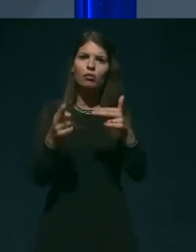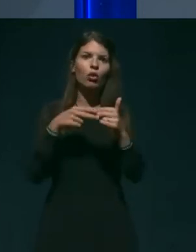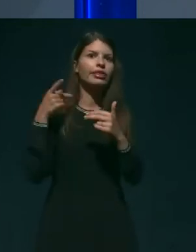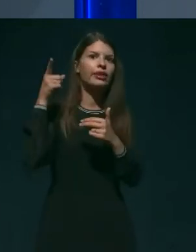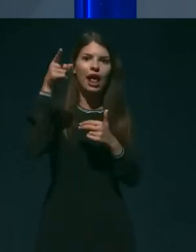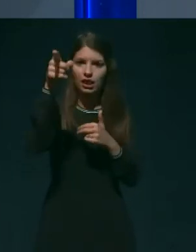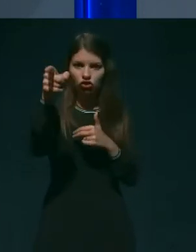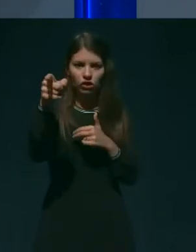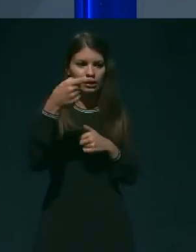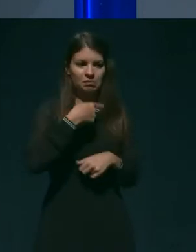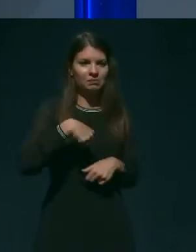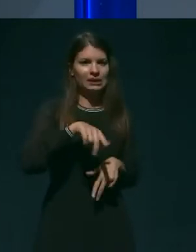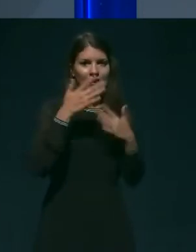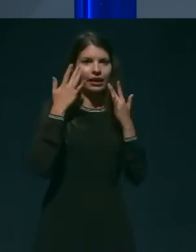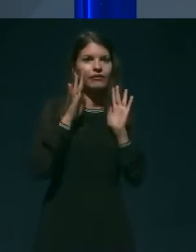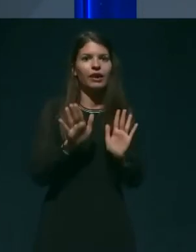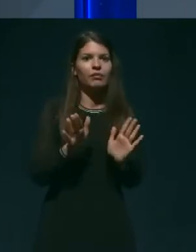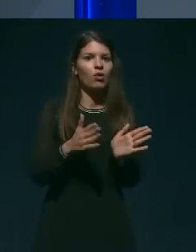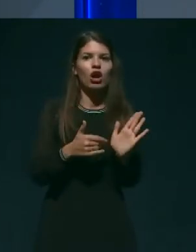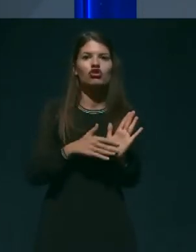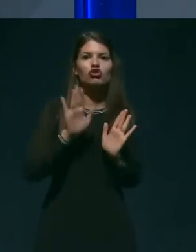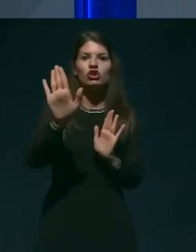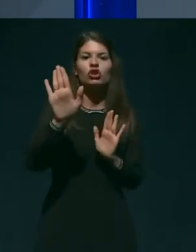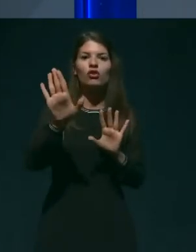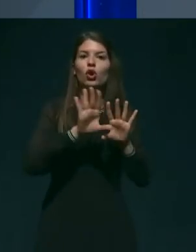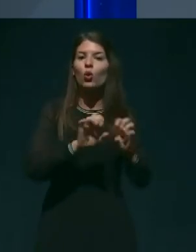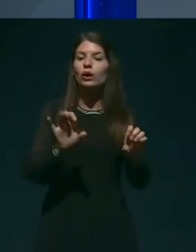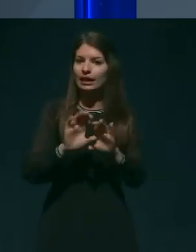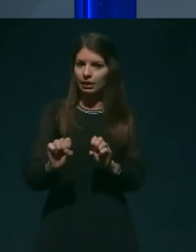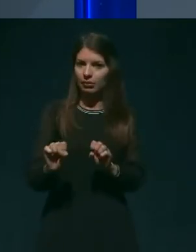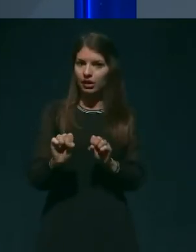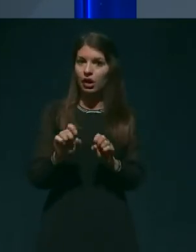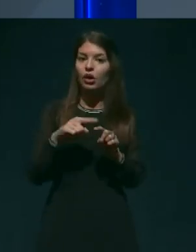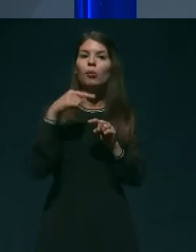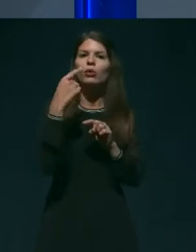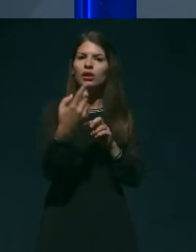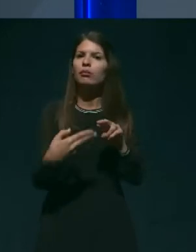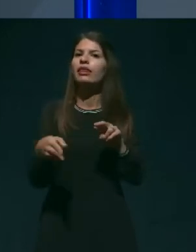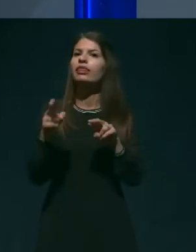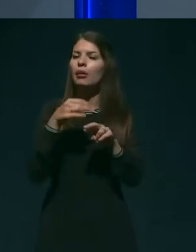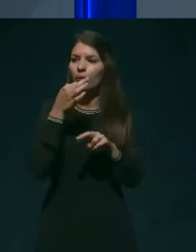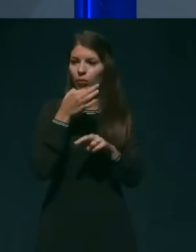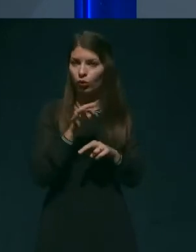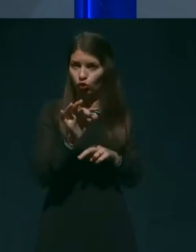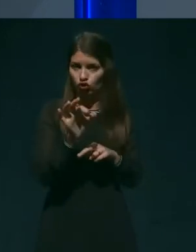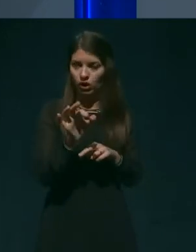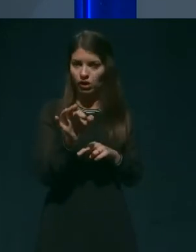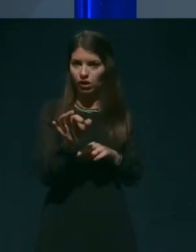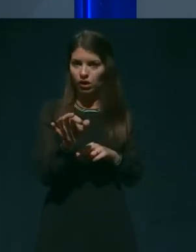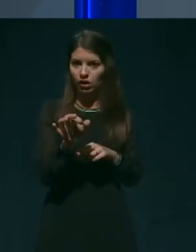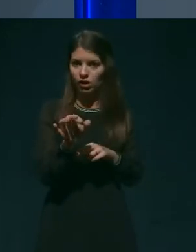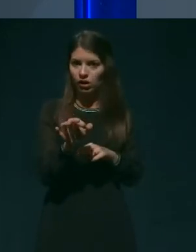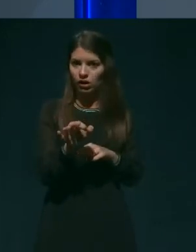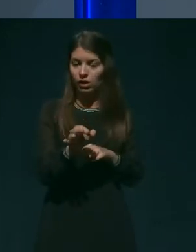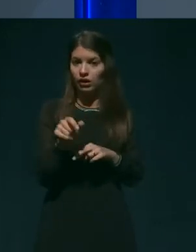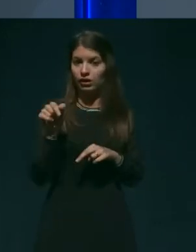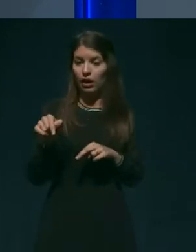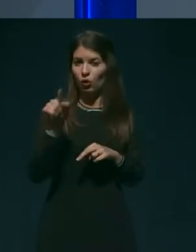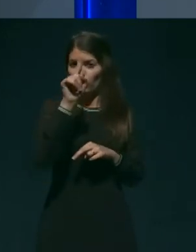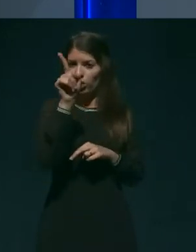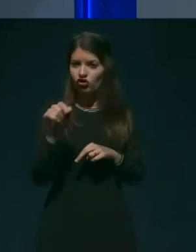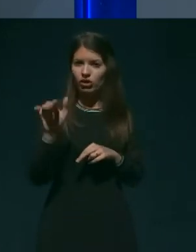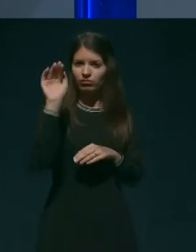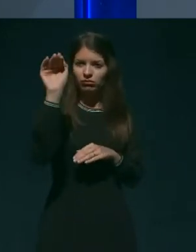sledimo toliko njihovim ukrepom, potem pa najbolj velja seveda kar vprašanje na njihova